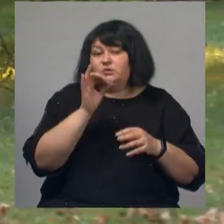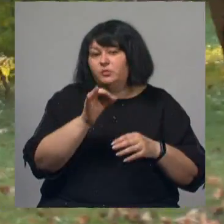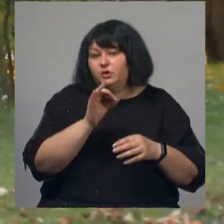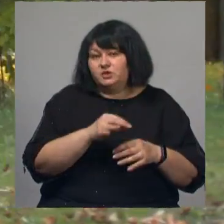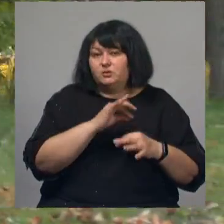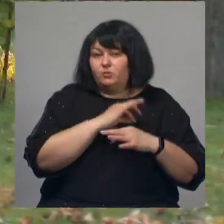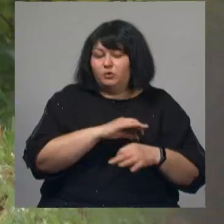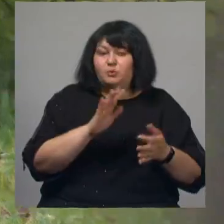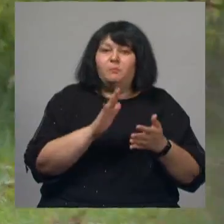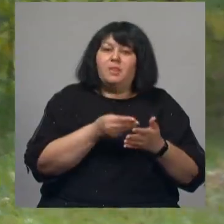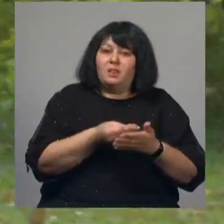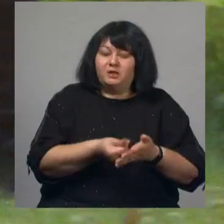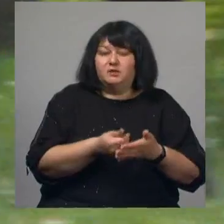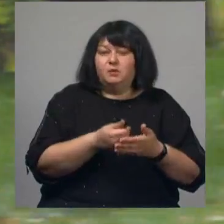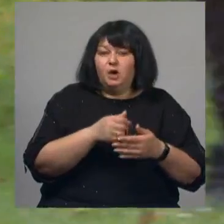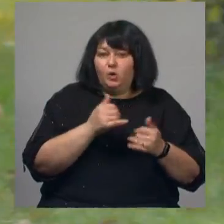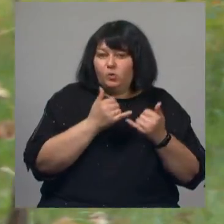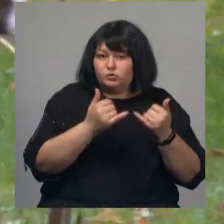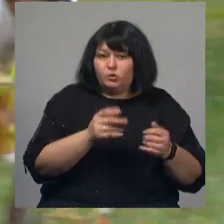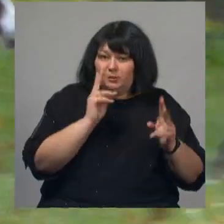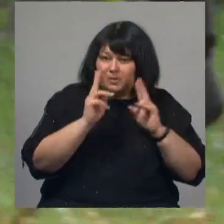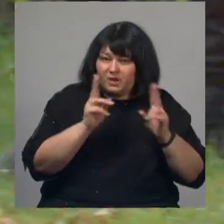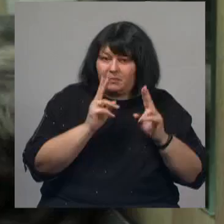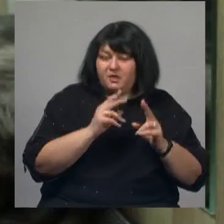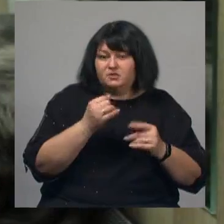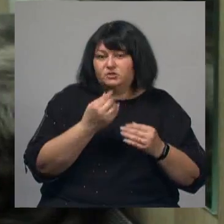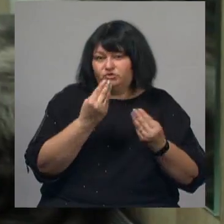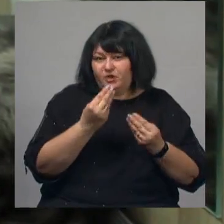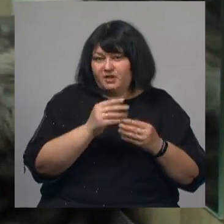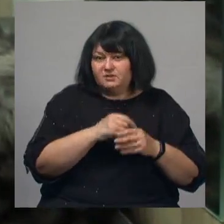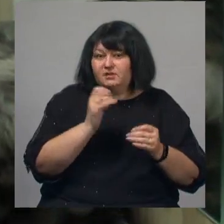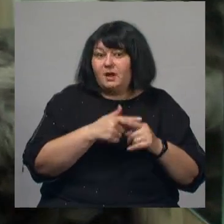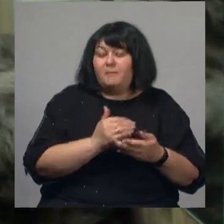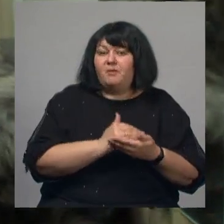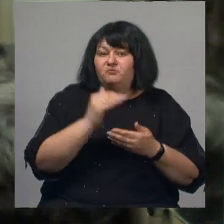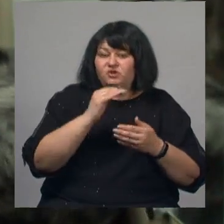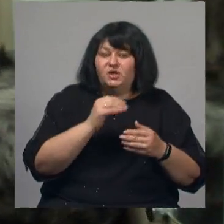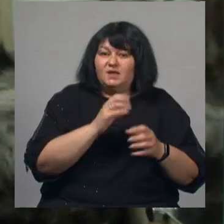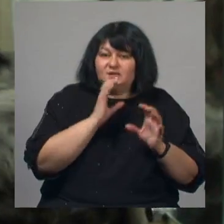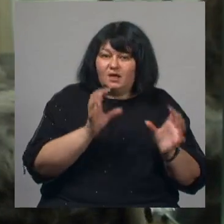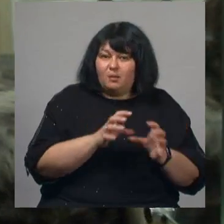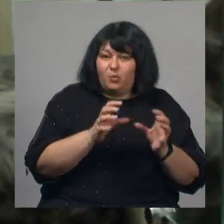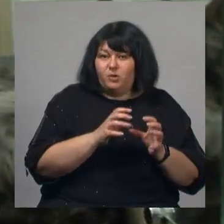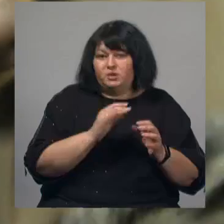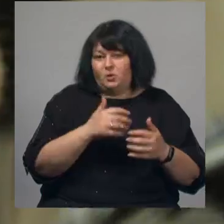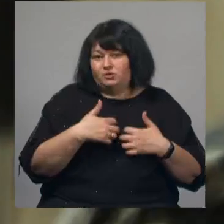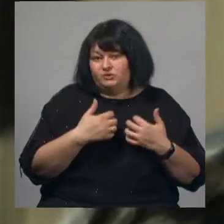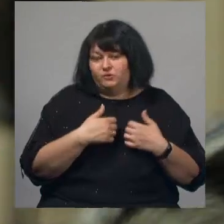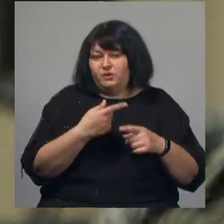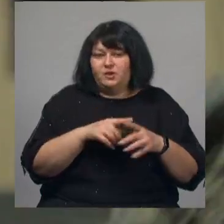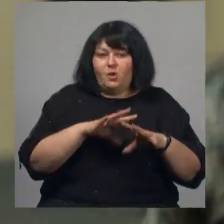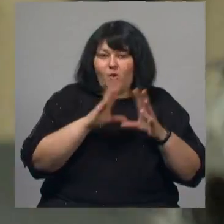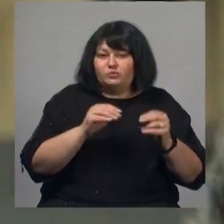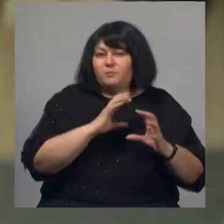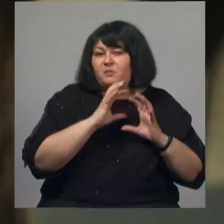пользуются платными услугами парикмахеров для стрижки шерсти. Такая повышенная забота о братьях-меньших – проявление общей мировой